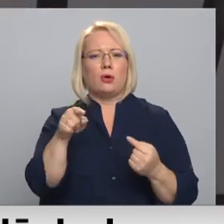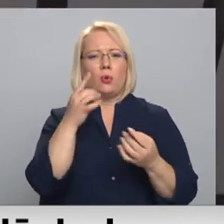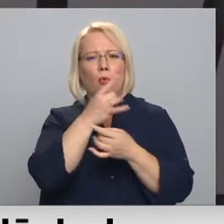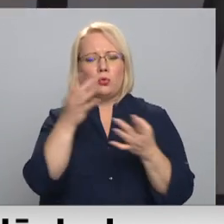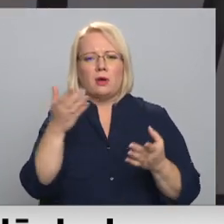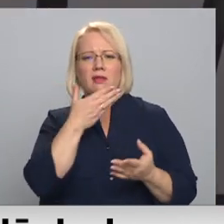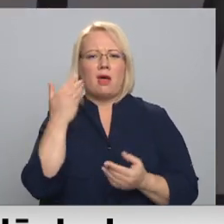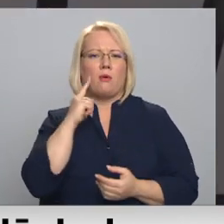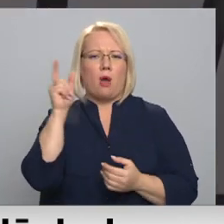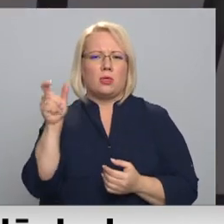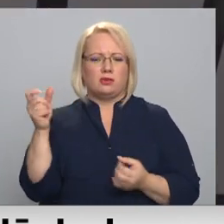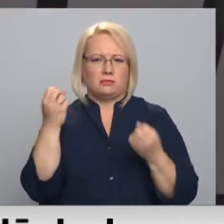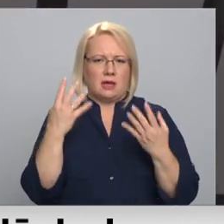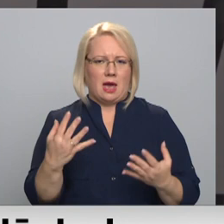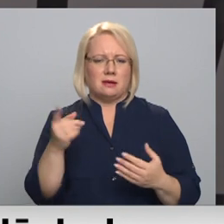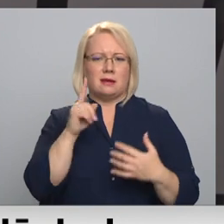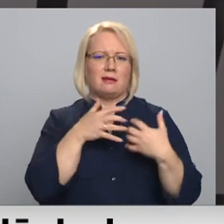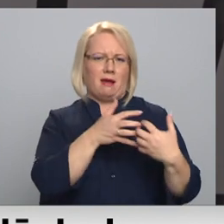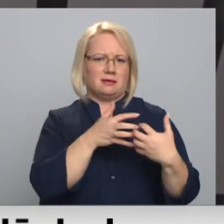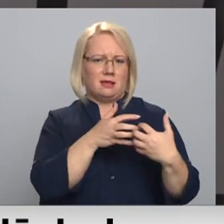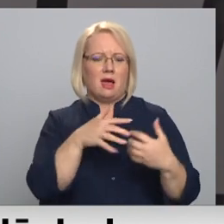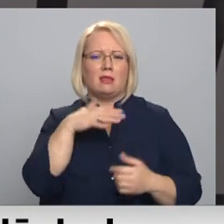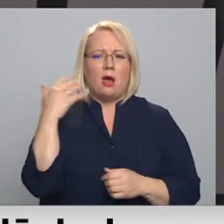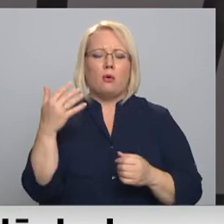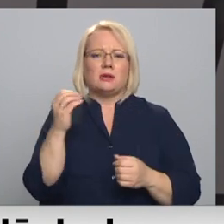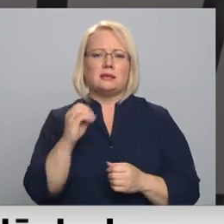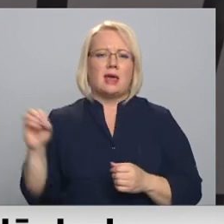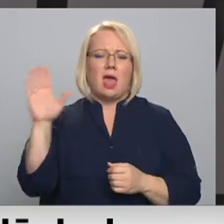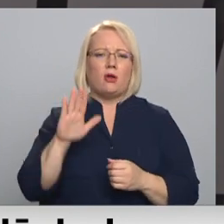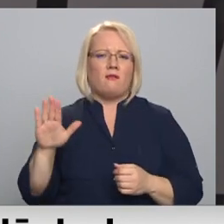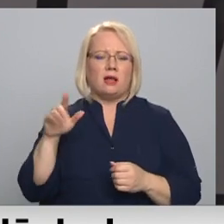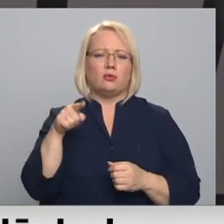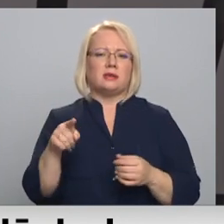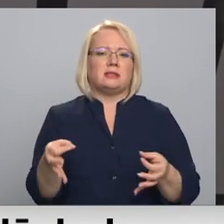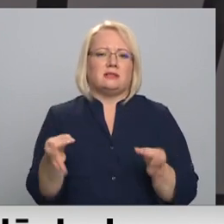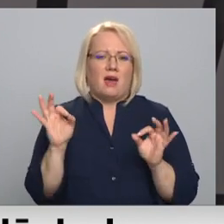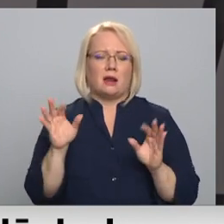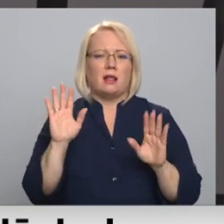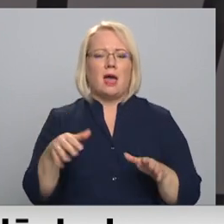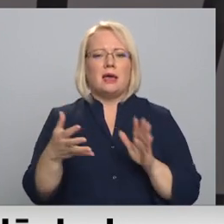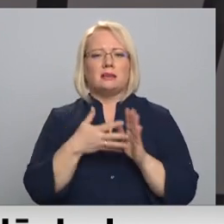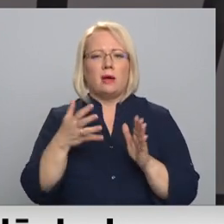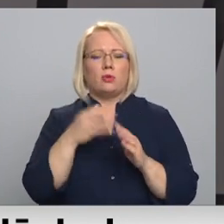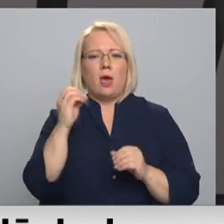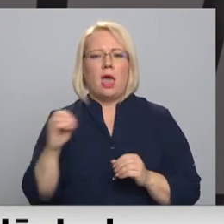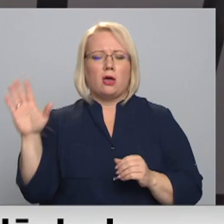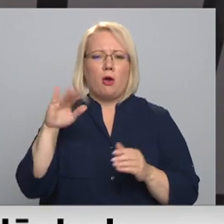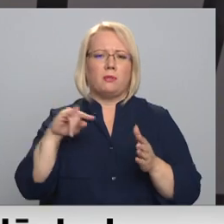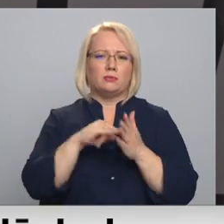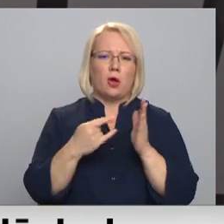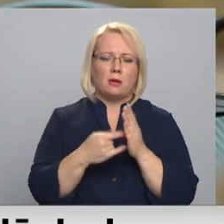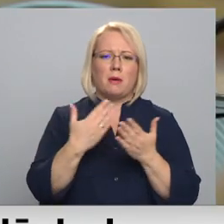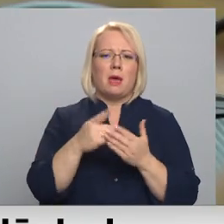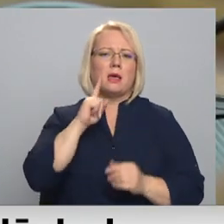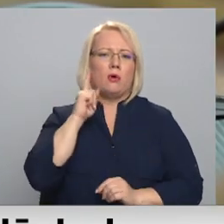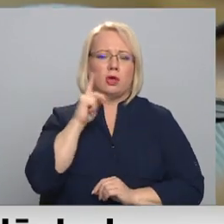neskaidrību, mums ir jācīnās. Tas ir svarīgi daudzās Eiropas valstīs un svarīgi, ka to darām izmantojot Eiropas projektus, piemēram, jauniešu garantijas